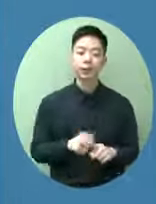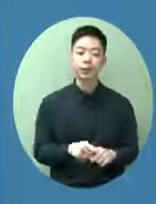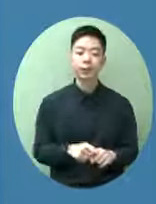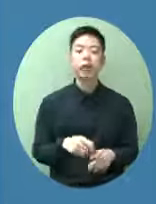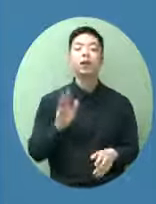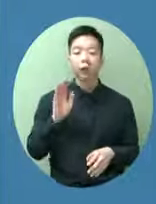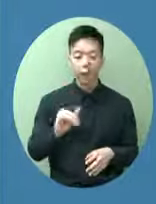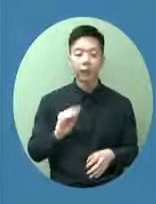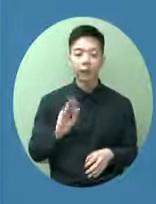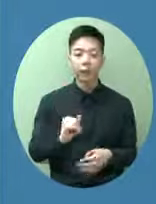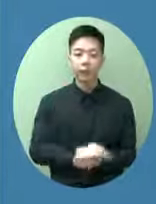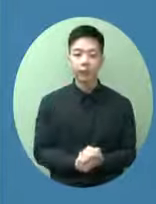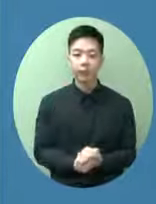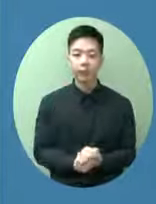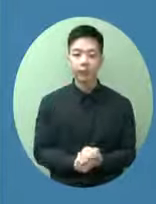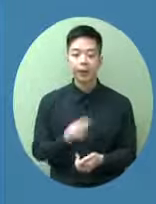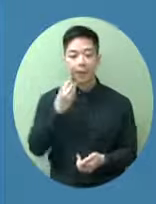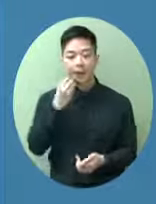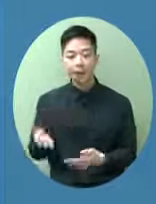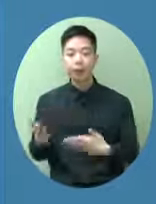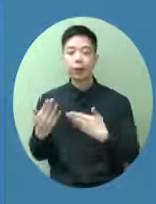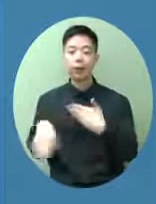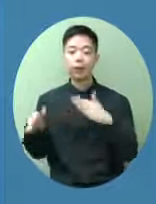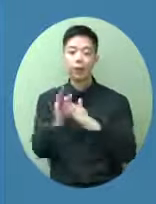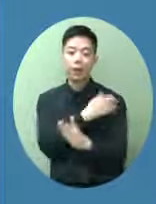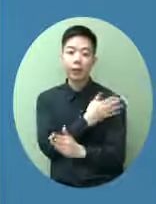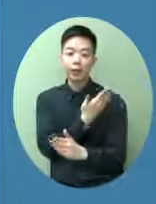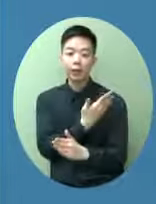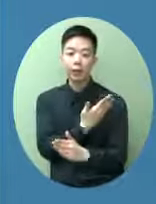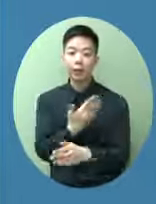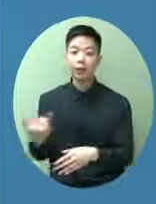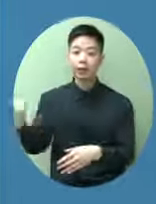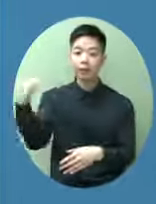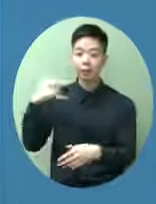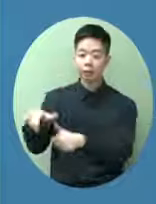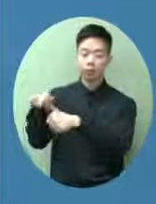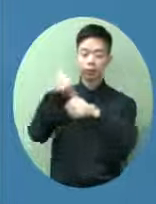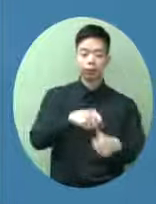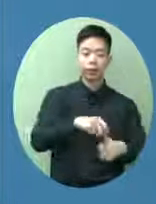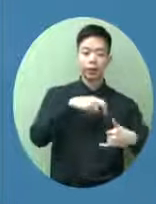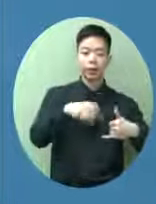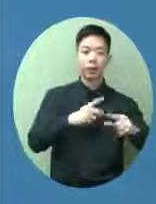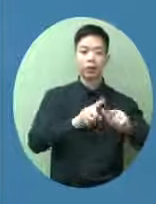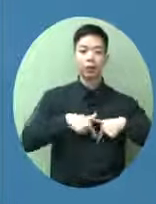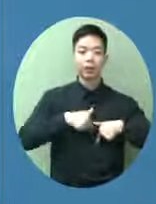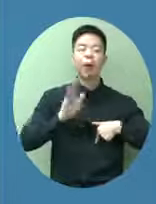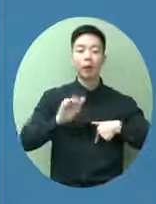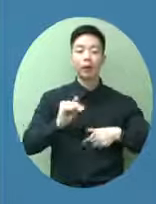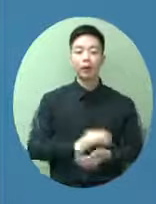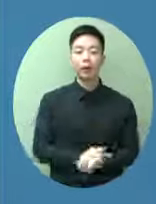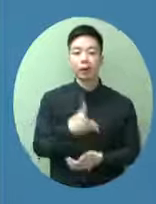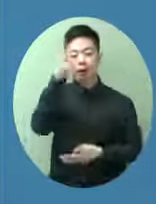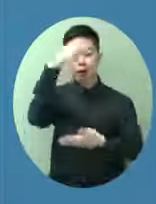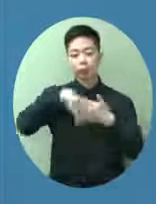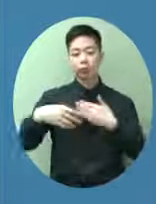做一個給外籍用工回來的檢疫設施的安排很感謝政務司司長在上星期